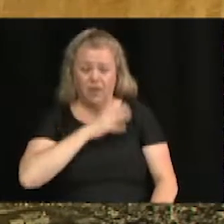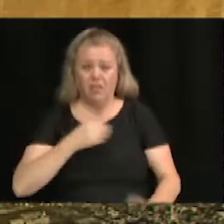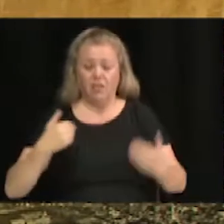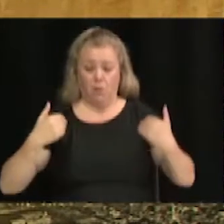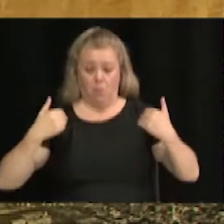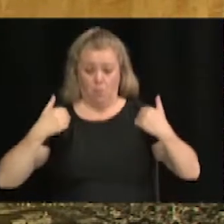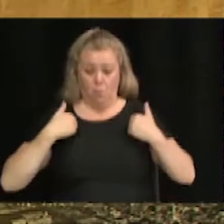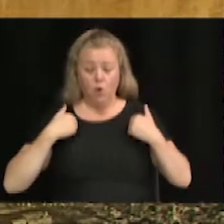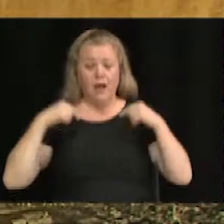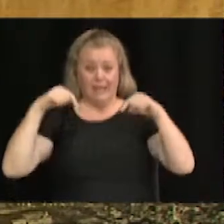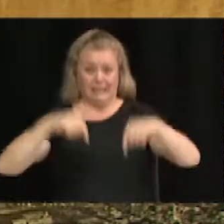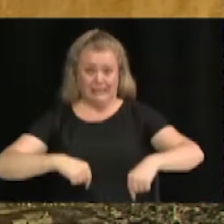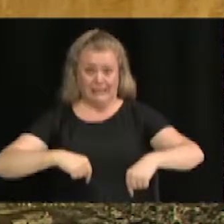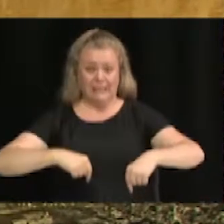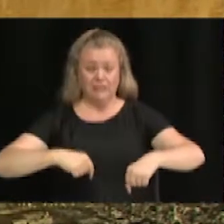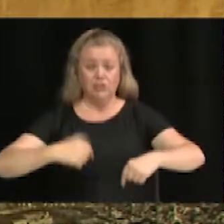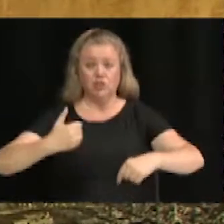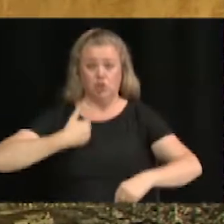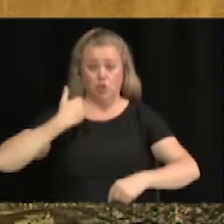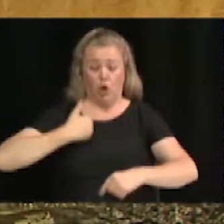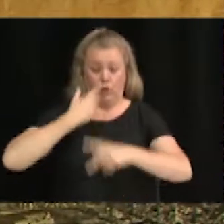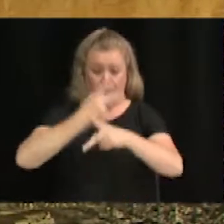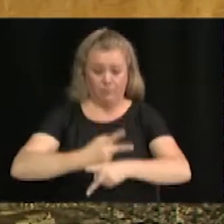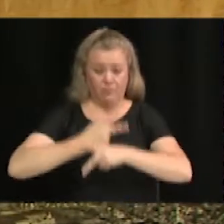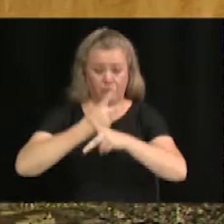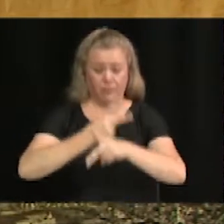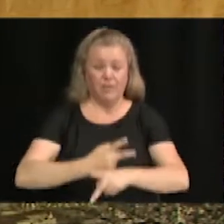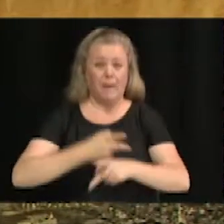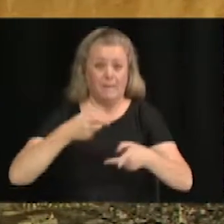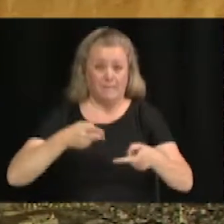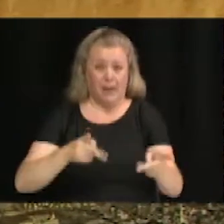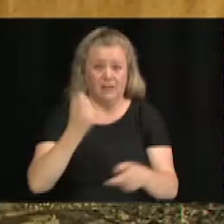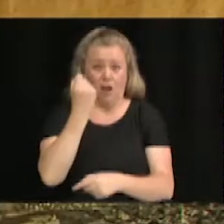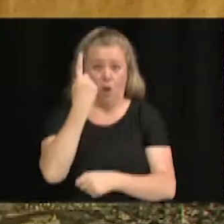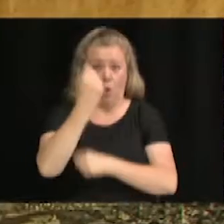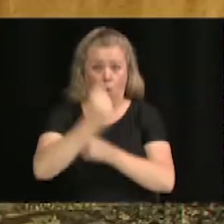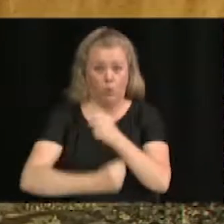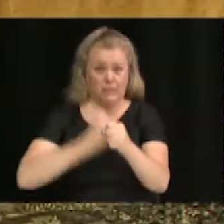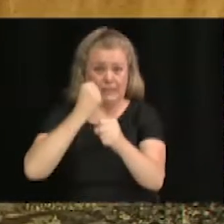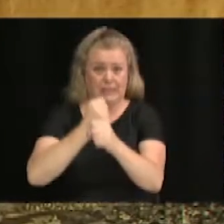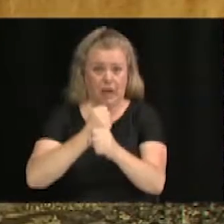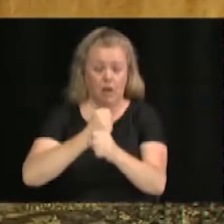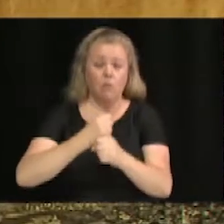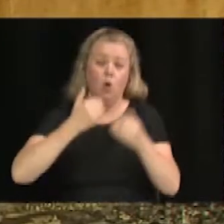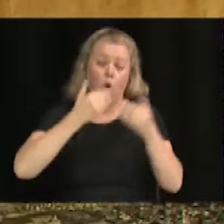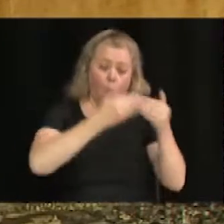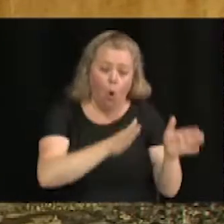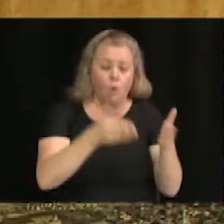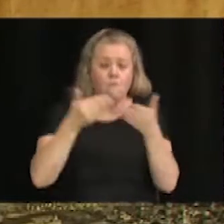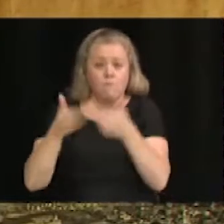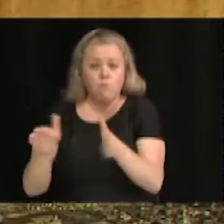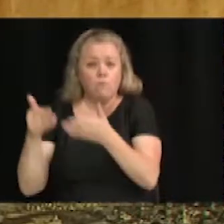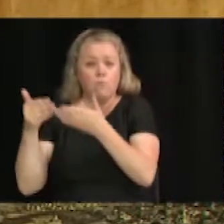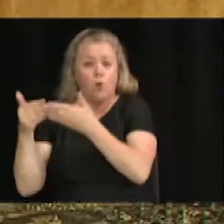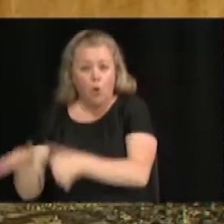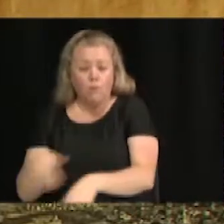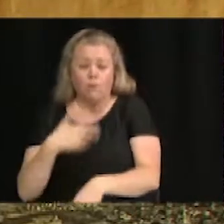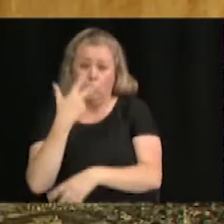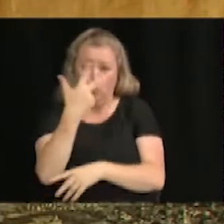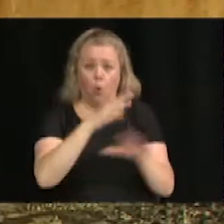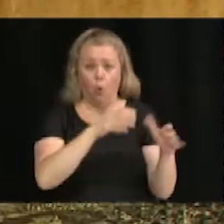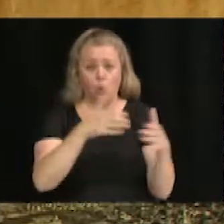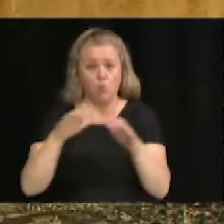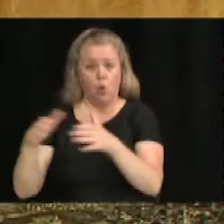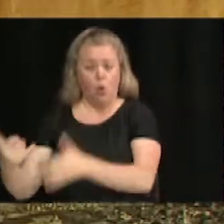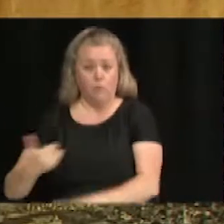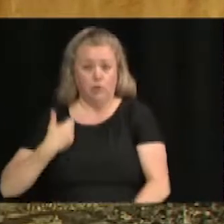pendant 23 ans, hein. J'ai reparti les majorettes de Vittérieville, les écuyers puis les troubadours. Tout ça bénévolement. Puis on